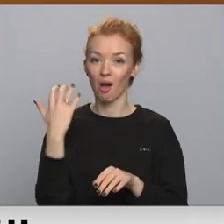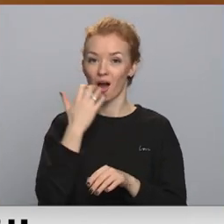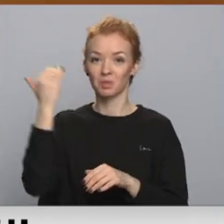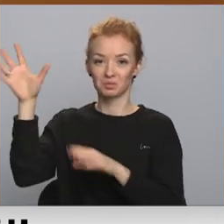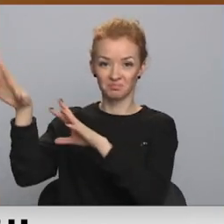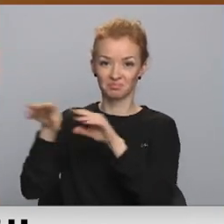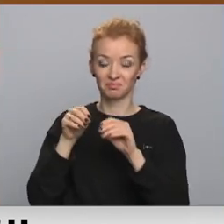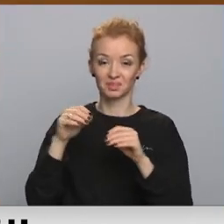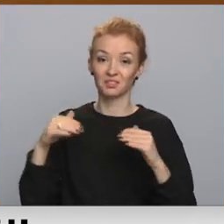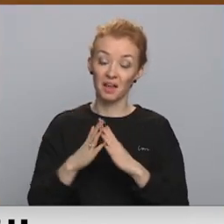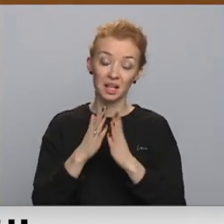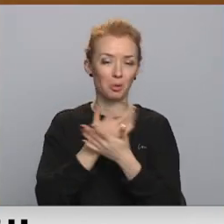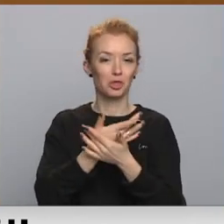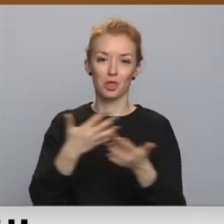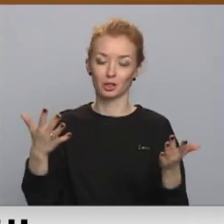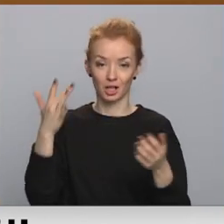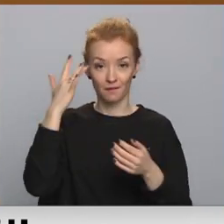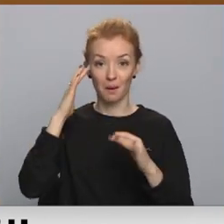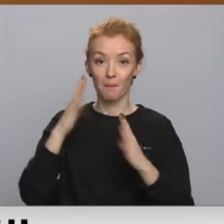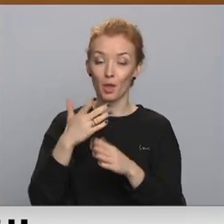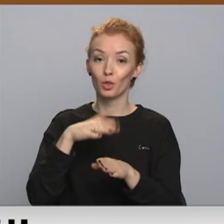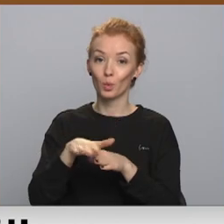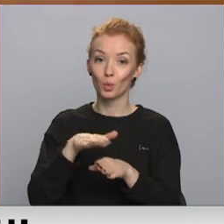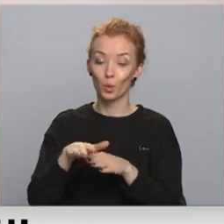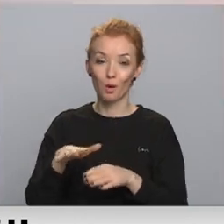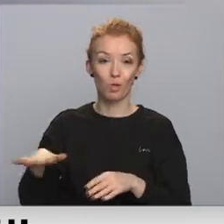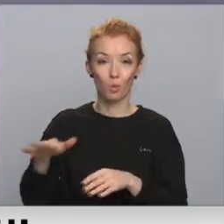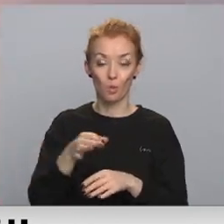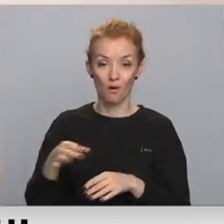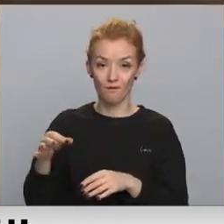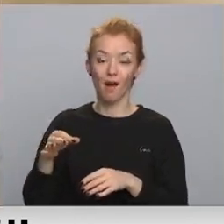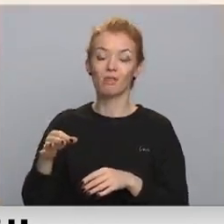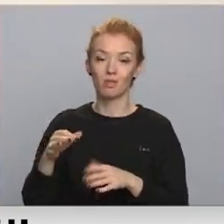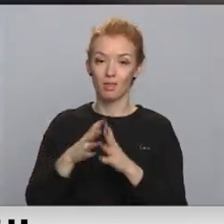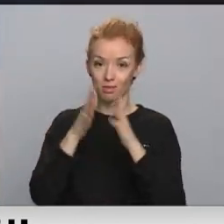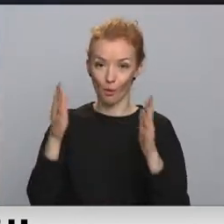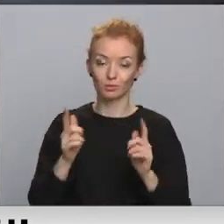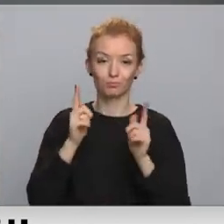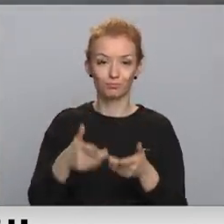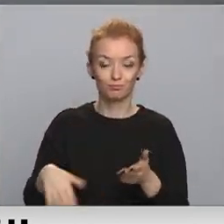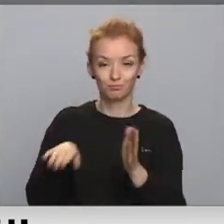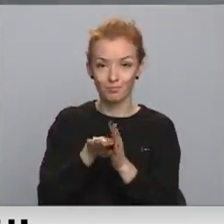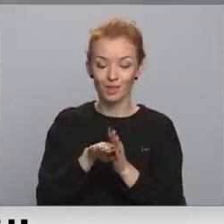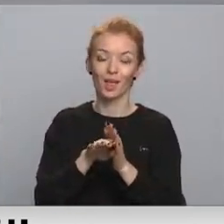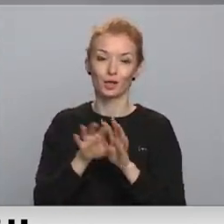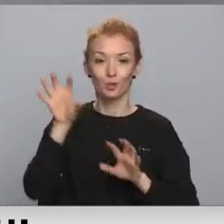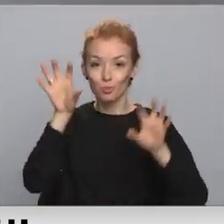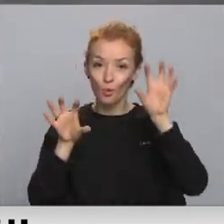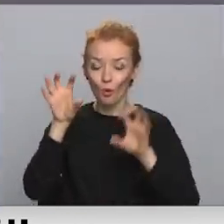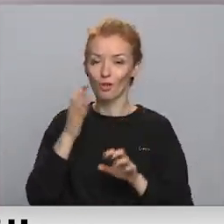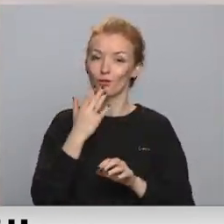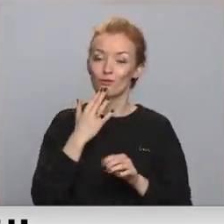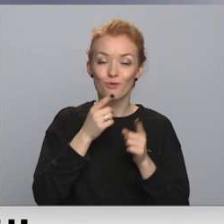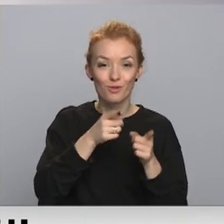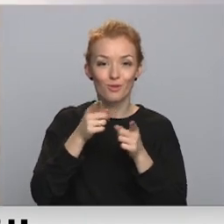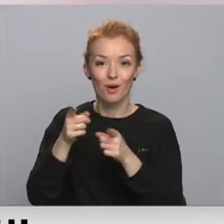gan ir visai atšķirīgs, tomēr tukuma novada daudzi atsaugšies tumanieku aicinājumam spūkoties un ģūkoties savās mājās,